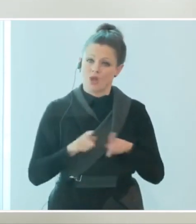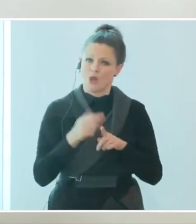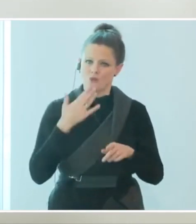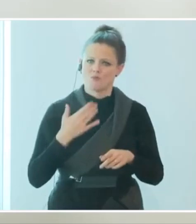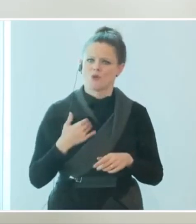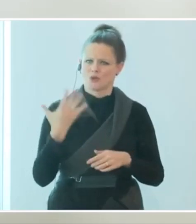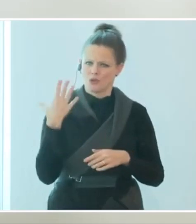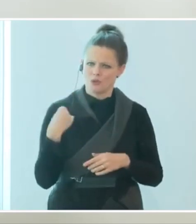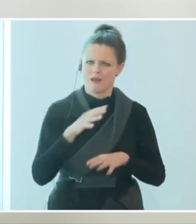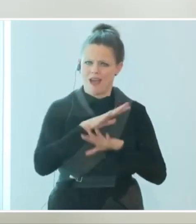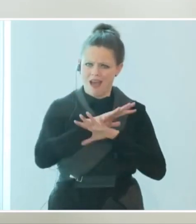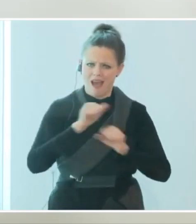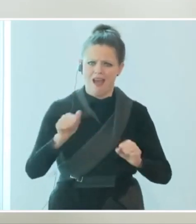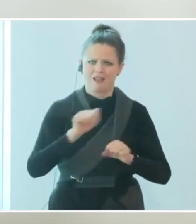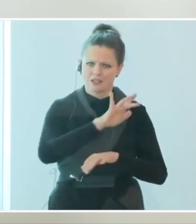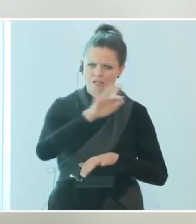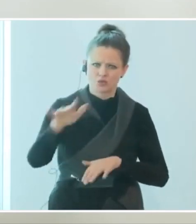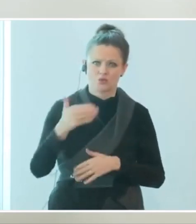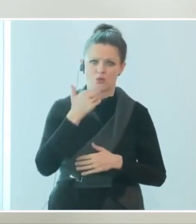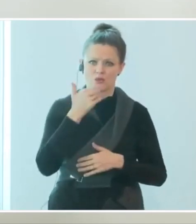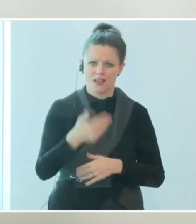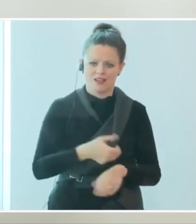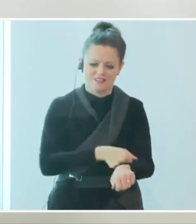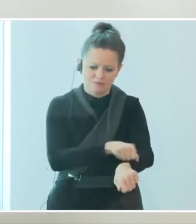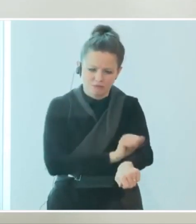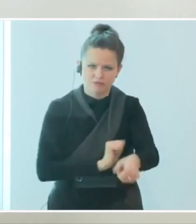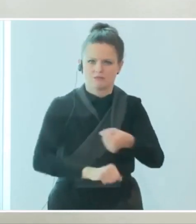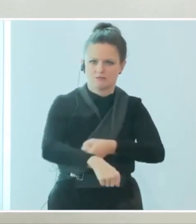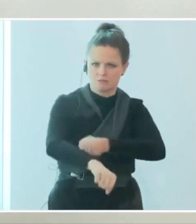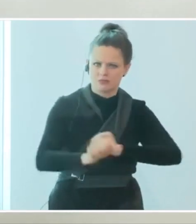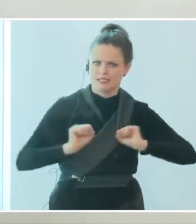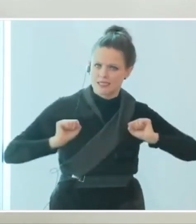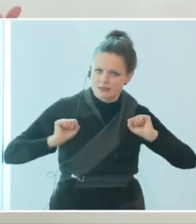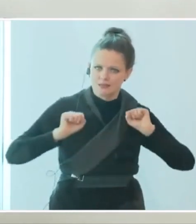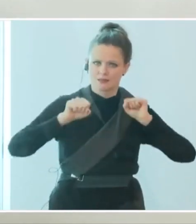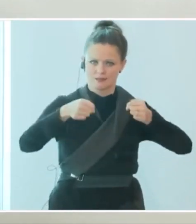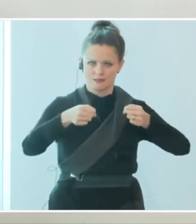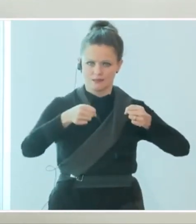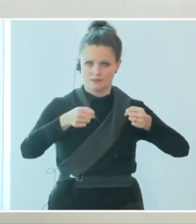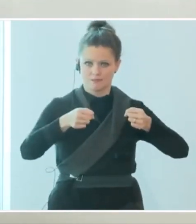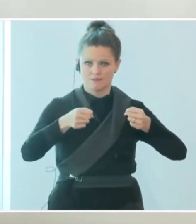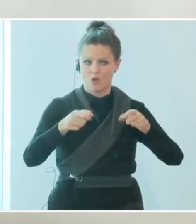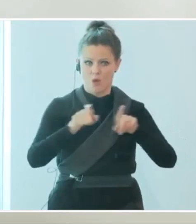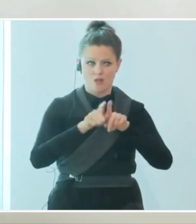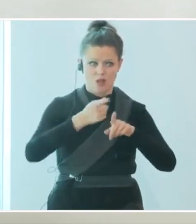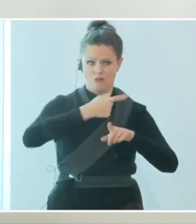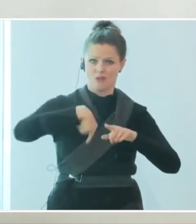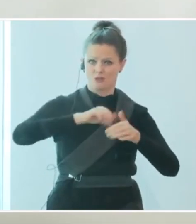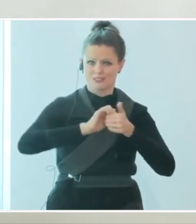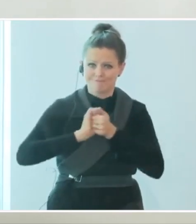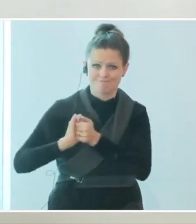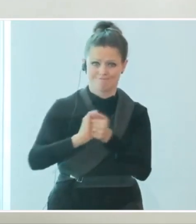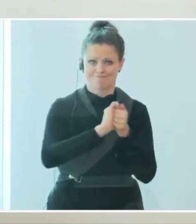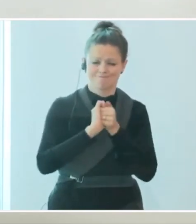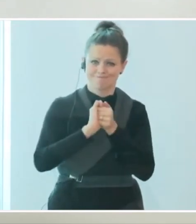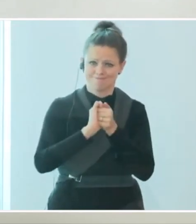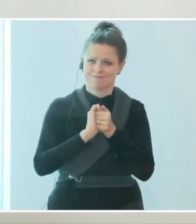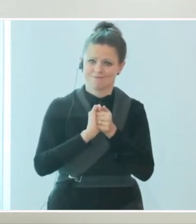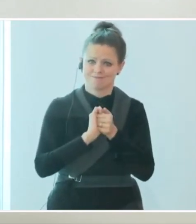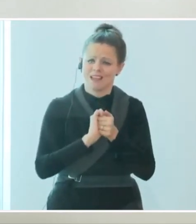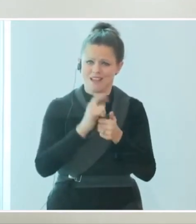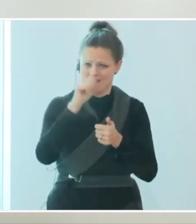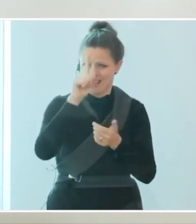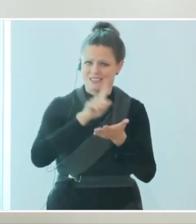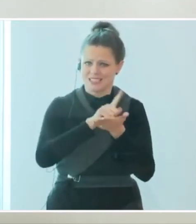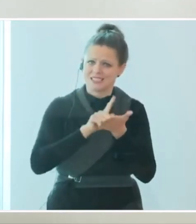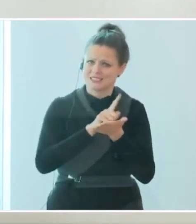kräftig anpacken. Und gemeinsam miteinander da noch, und mit uns eigentlich auch versuchen, durch diese nicht leichte Zeit zu kommen,